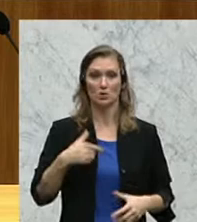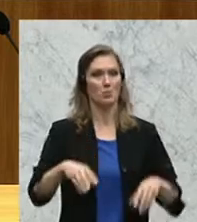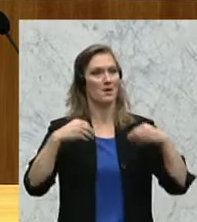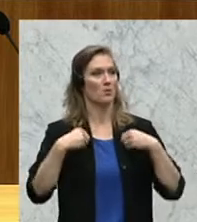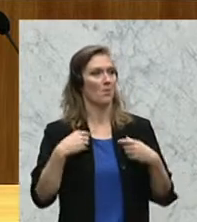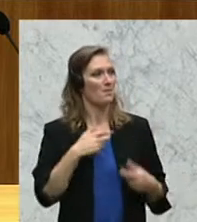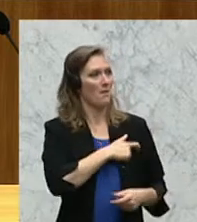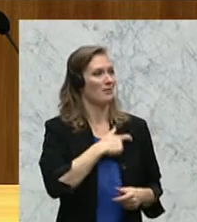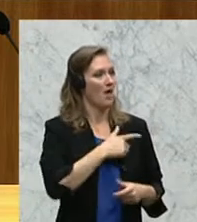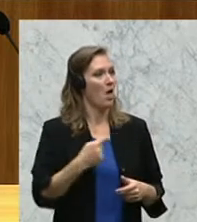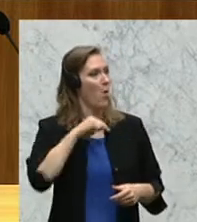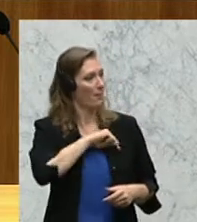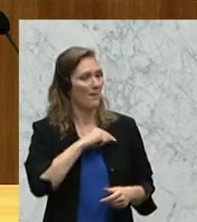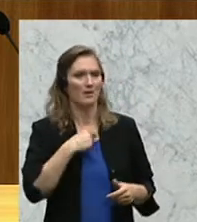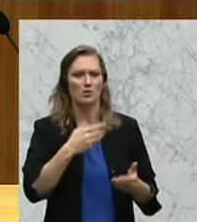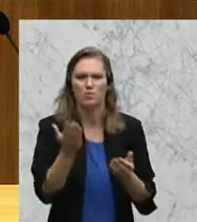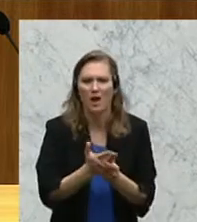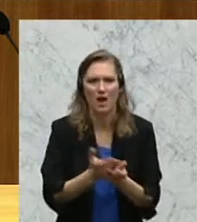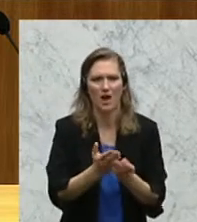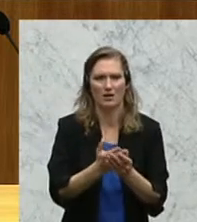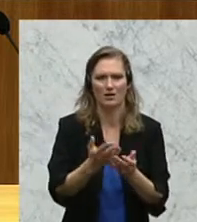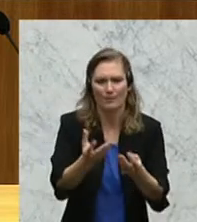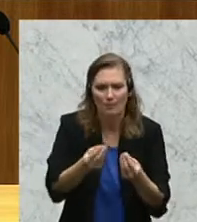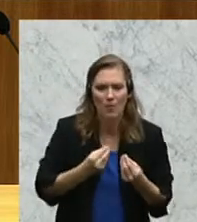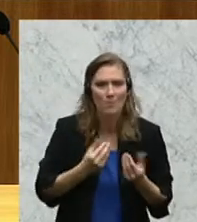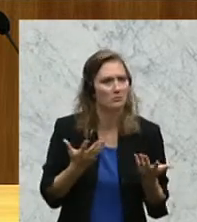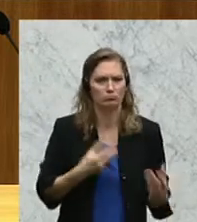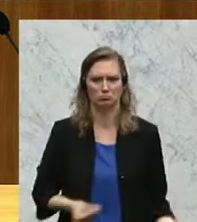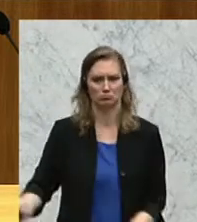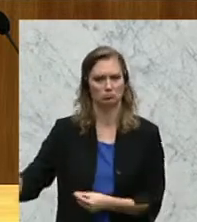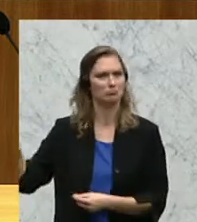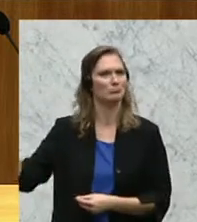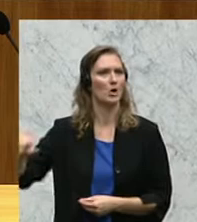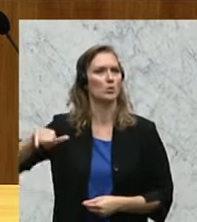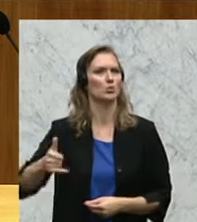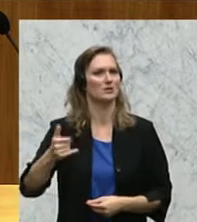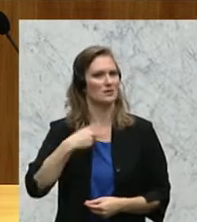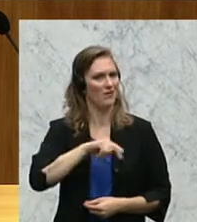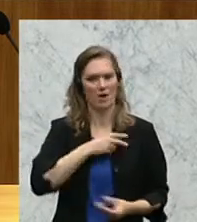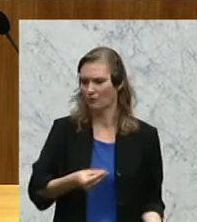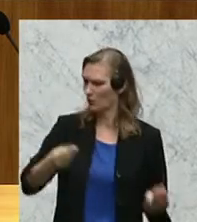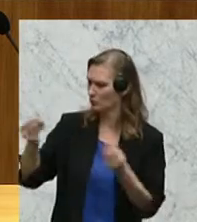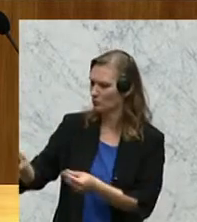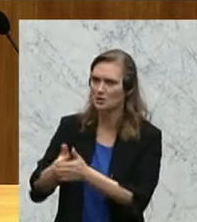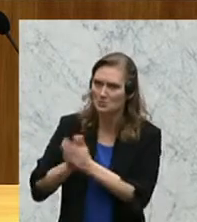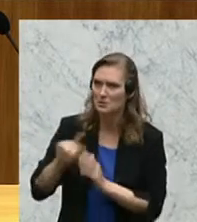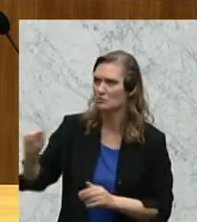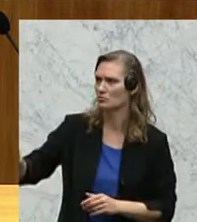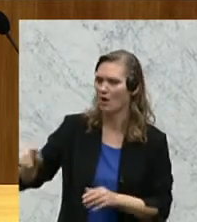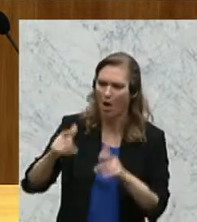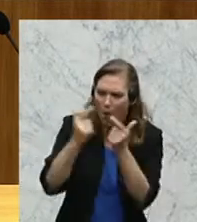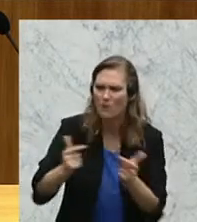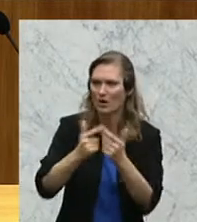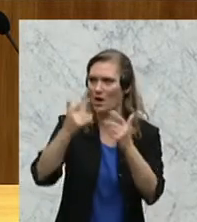Unterlagen, die uns zugänglich sind, der Justiz übergeben und die Justiz gebeten, das aufzuklären.